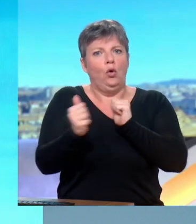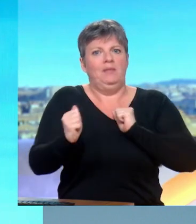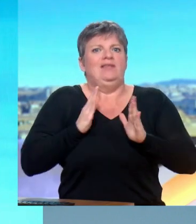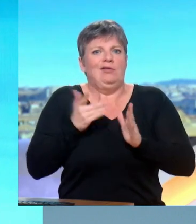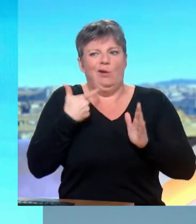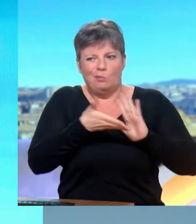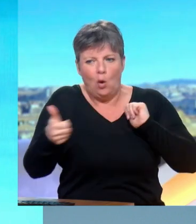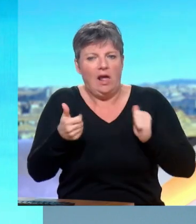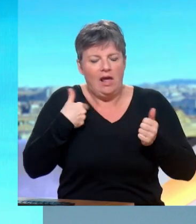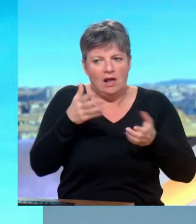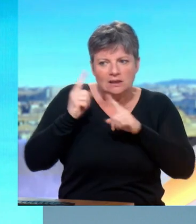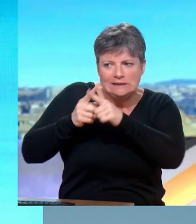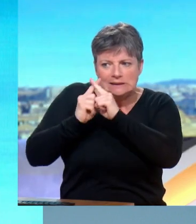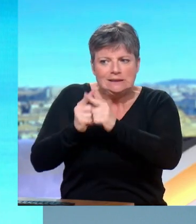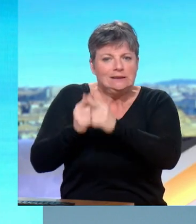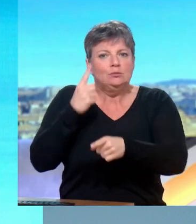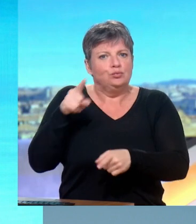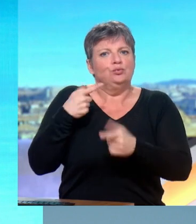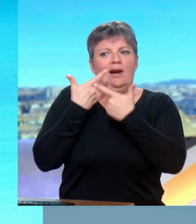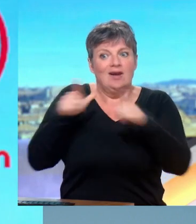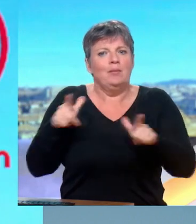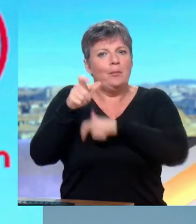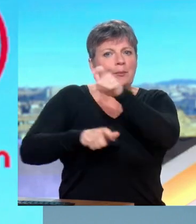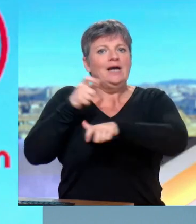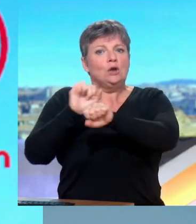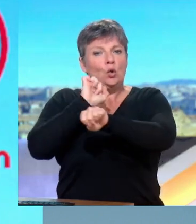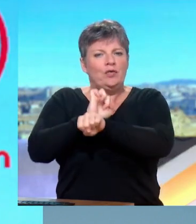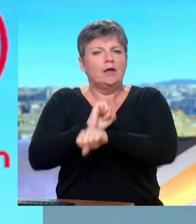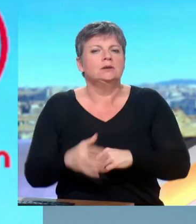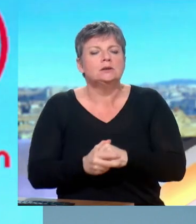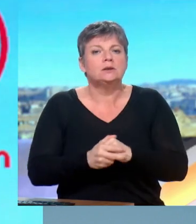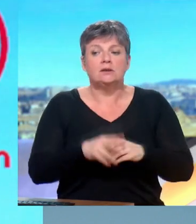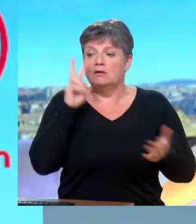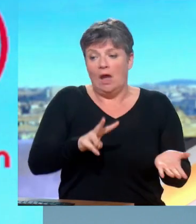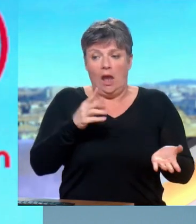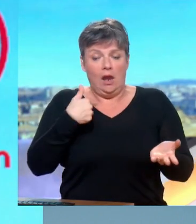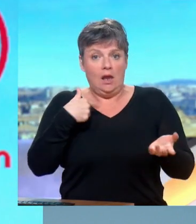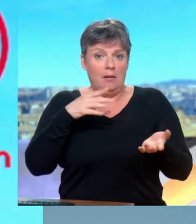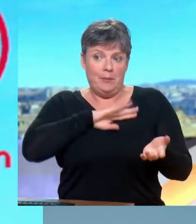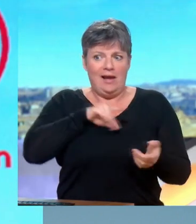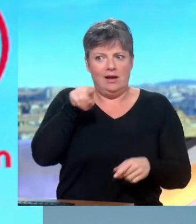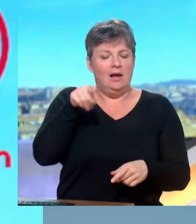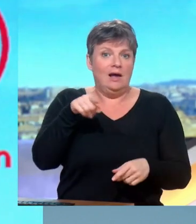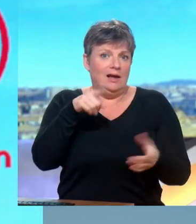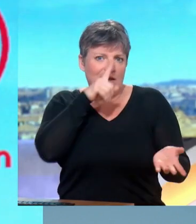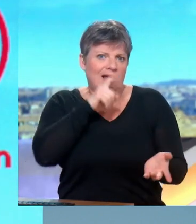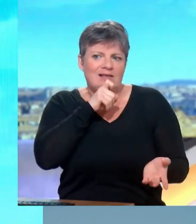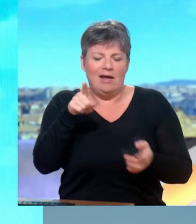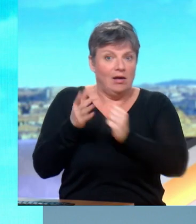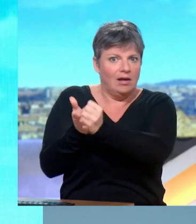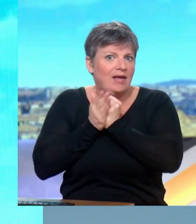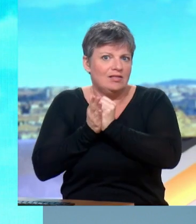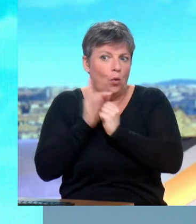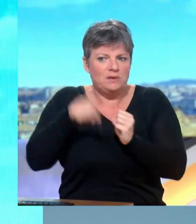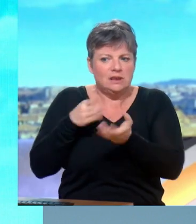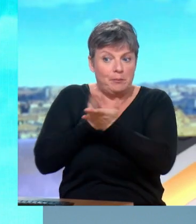médiateurs. Absolument. On sait qu'aujourd'hui, c'est par ce troulement que ça passe. C'est par le Qatar que tout passe, qu'à peu près tout passe. Cela fait des jours